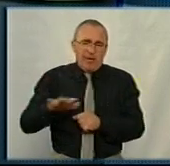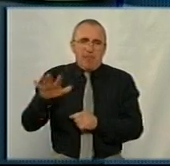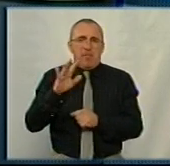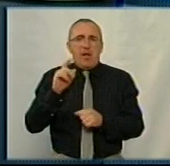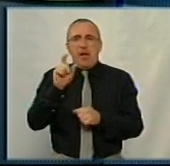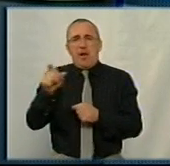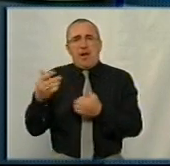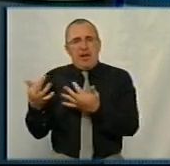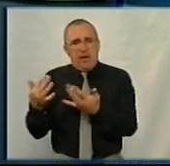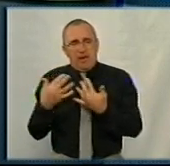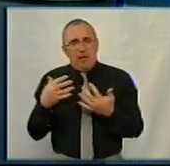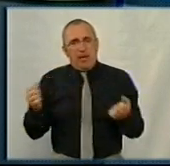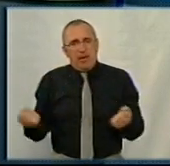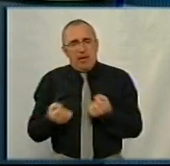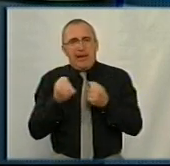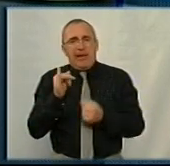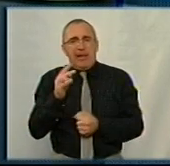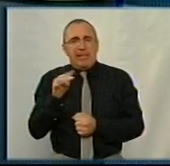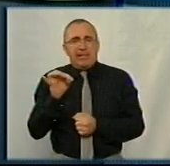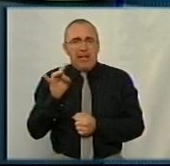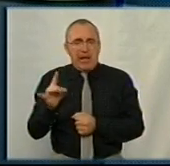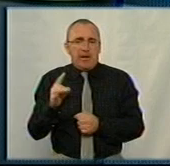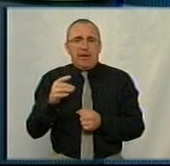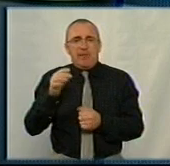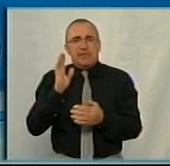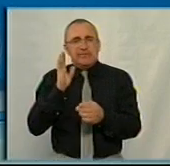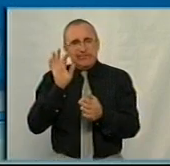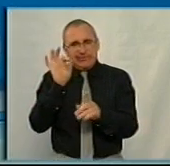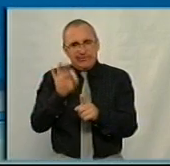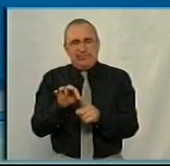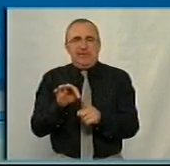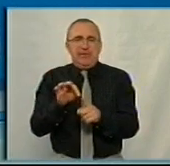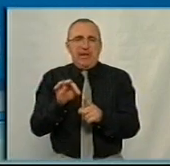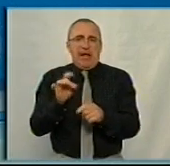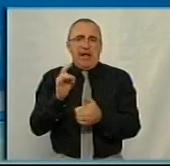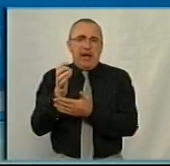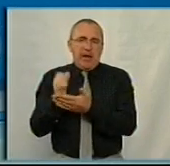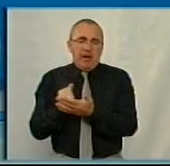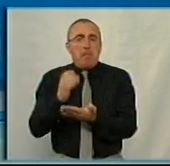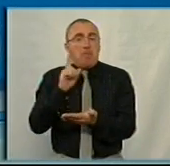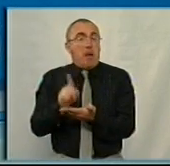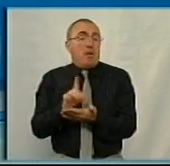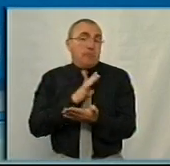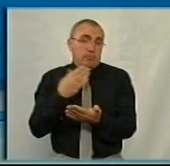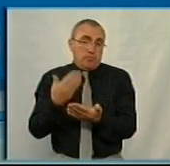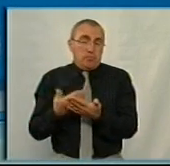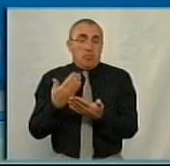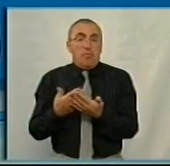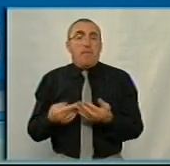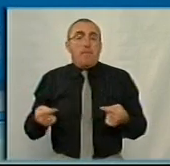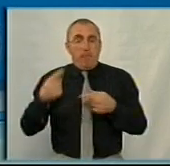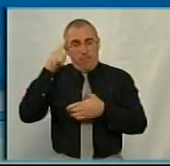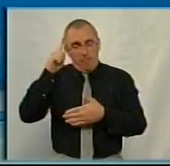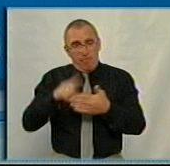для підтримки, наприклад, інтернів, якщо не буде цільового державного ресурсу. Хоча ми вважаємо, що він має бути і впевнені, що буде